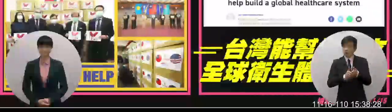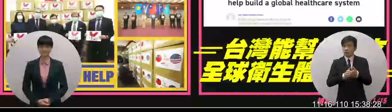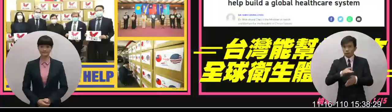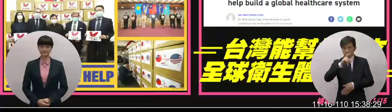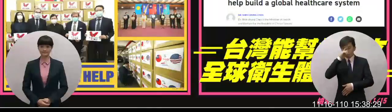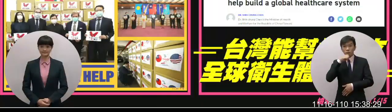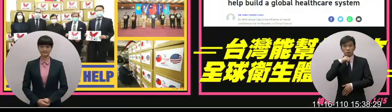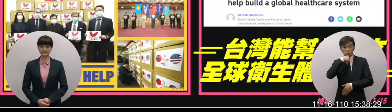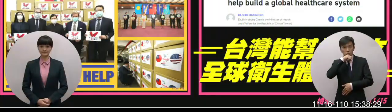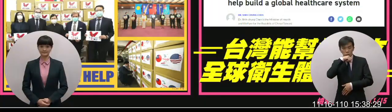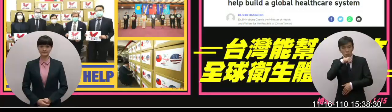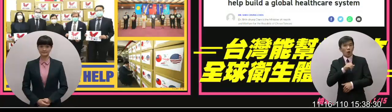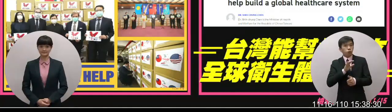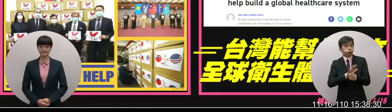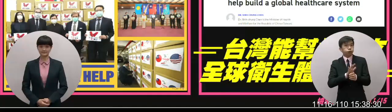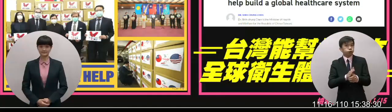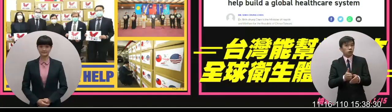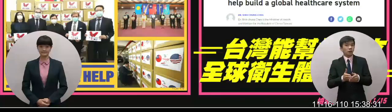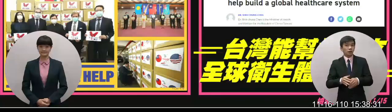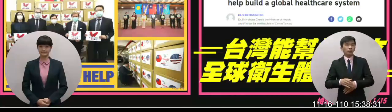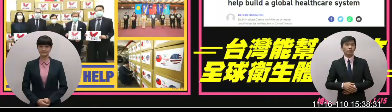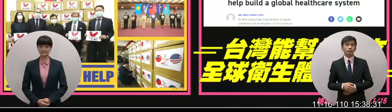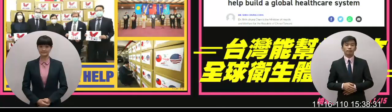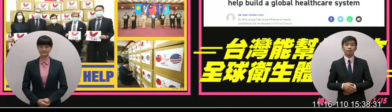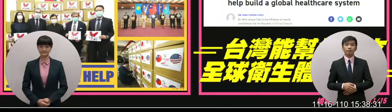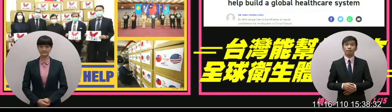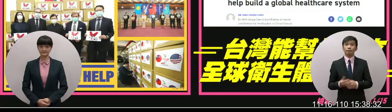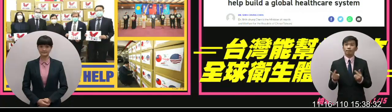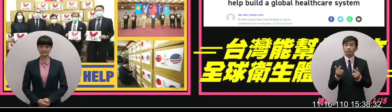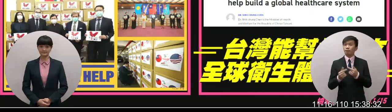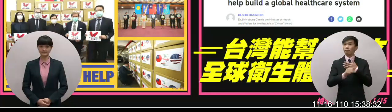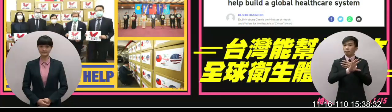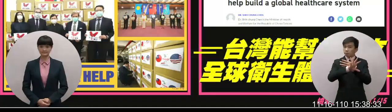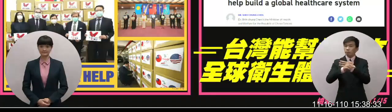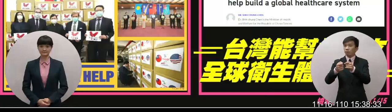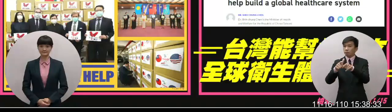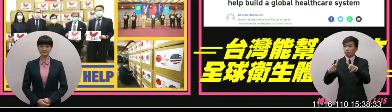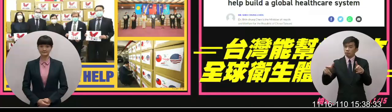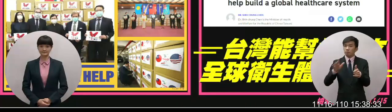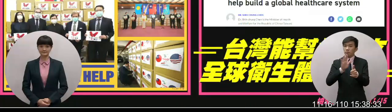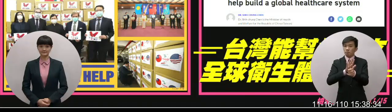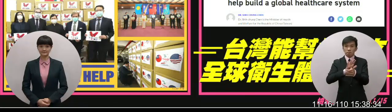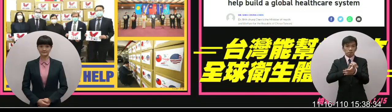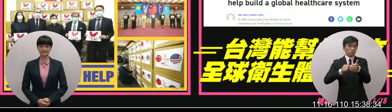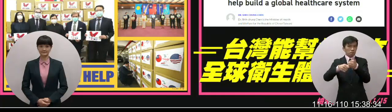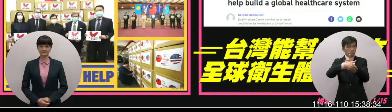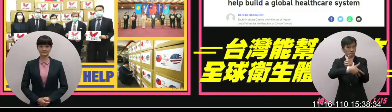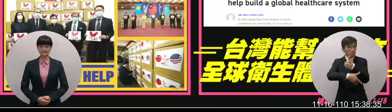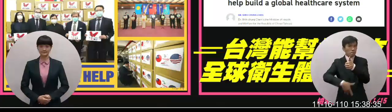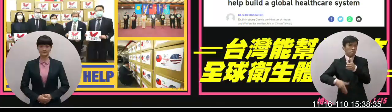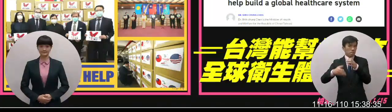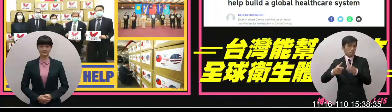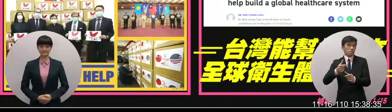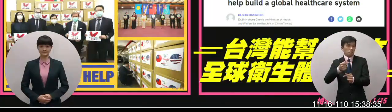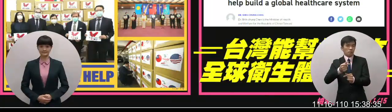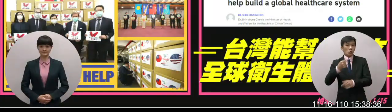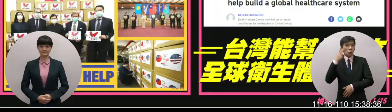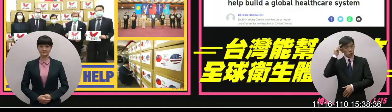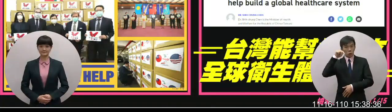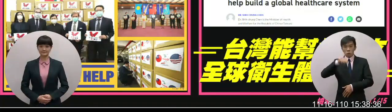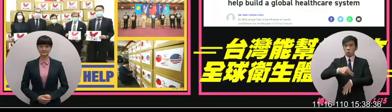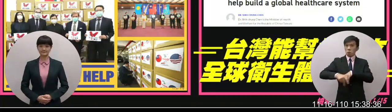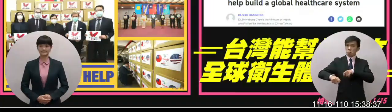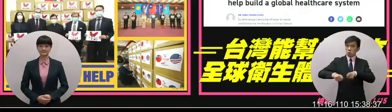能夠更多做一點幫忙全球建立衛生體系坦白講這樣的對我來說這是雄心壯志